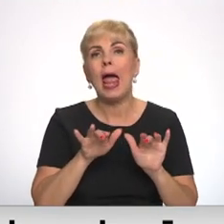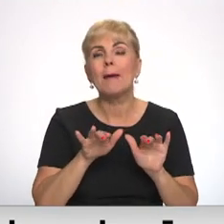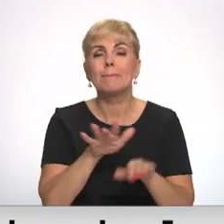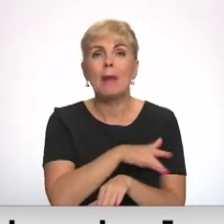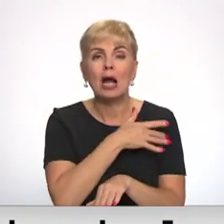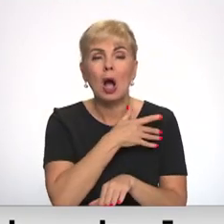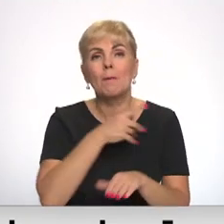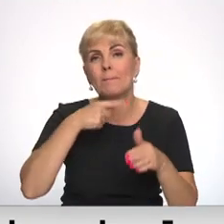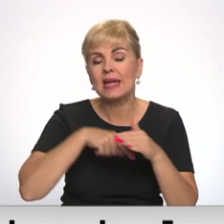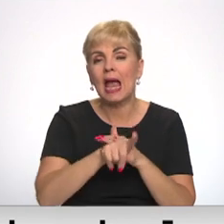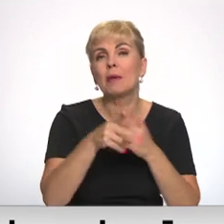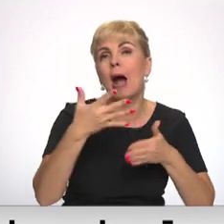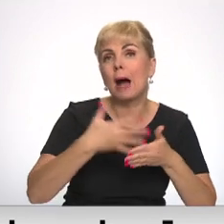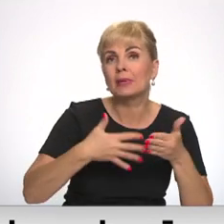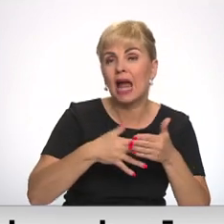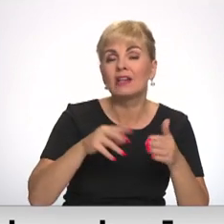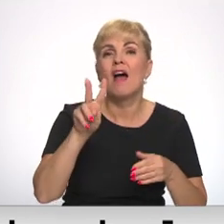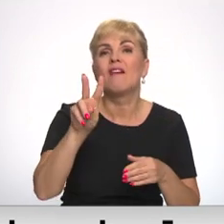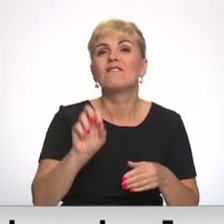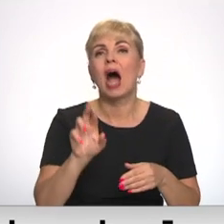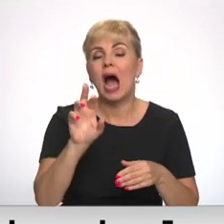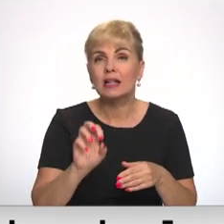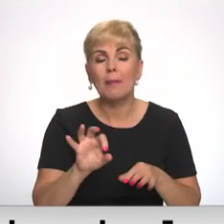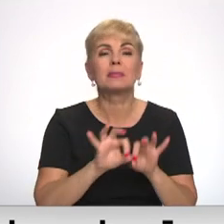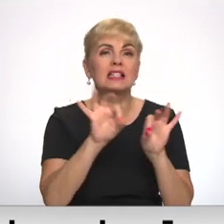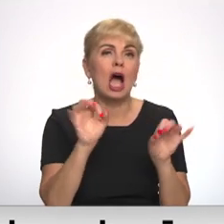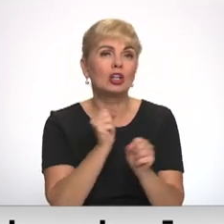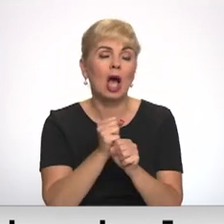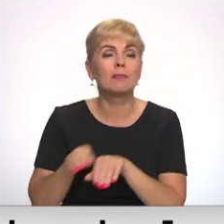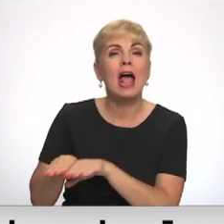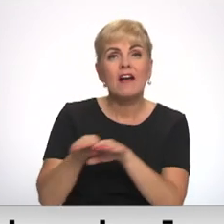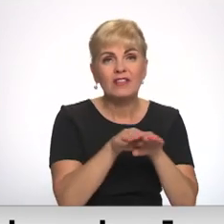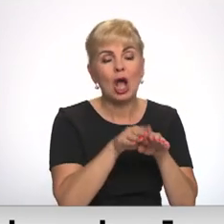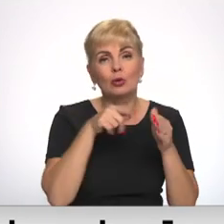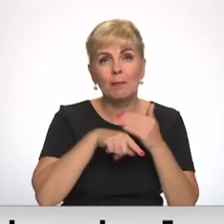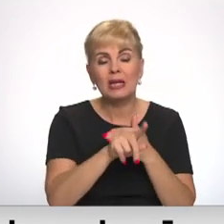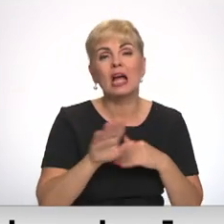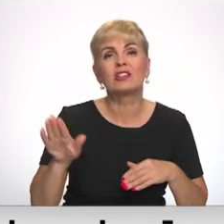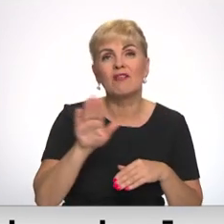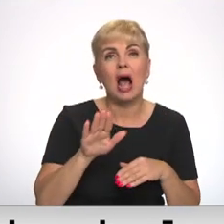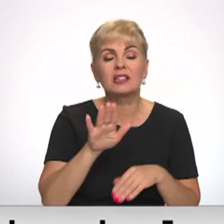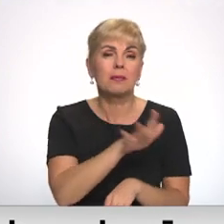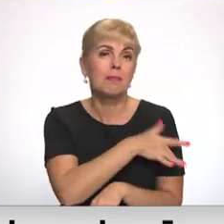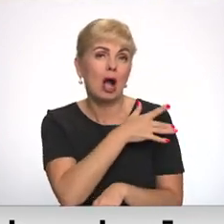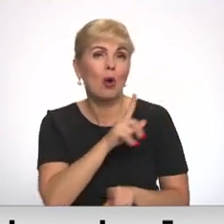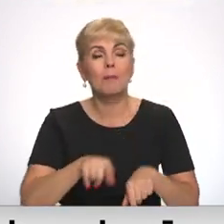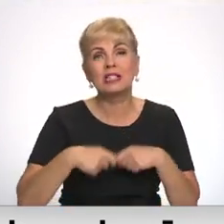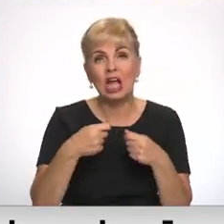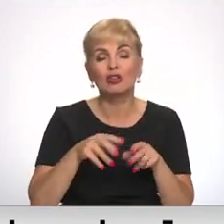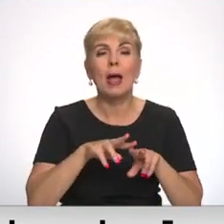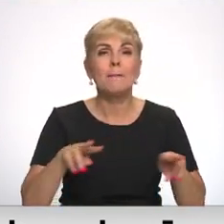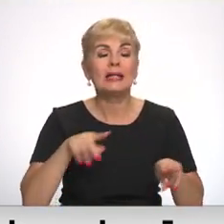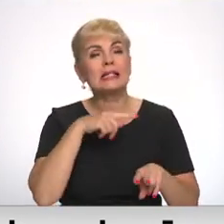apreķināšanai. Tikmēr Vides ministrija jau sākusi darbu pie vienotas pieejas valsts pakalpojumu sniegšanā. Ministrija vēlas